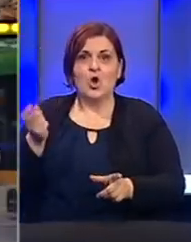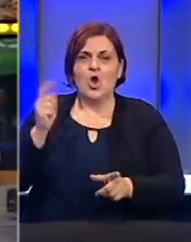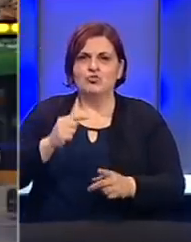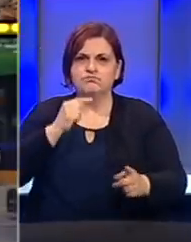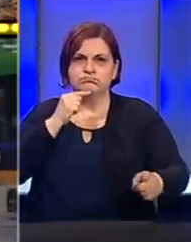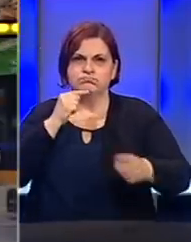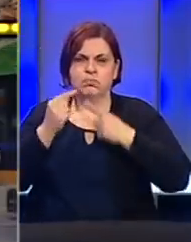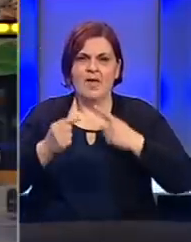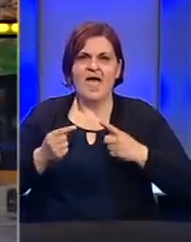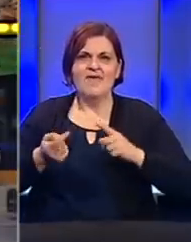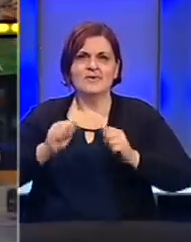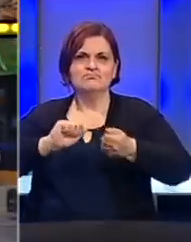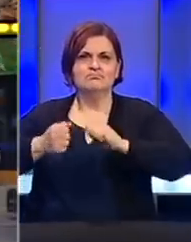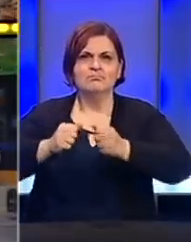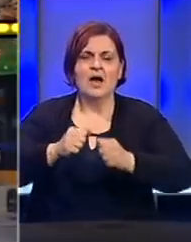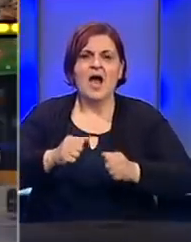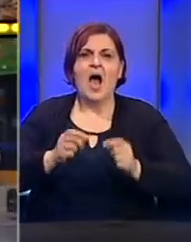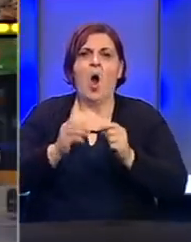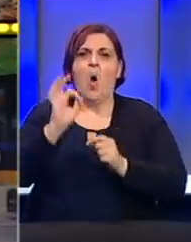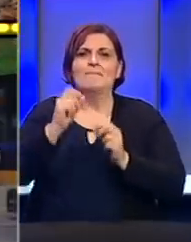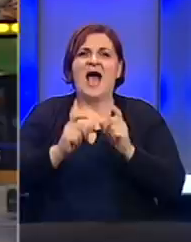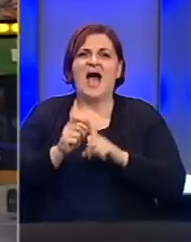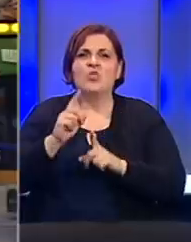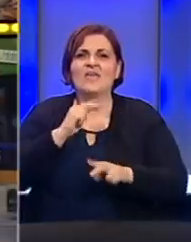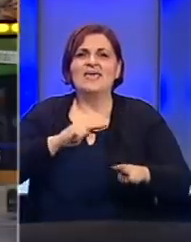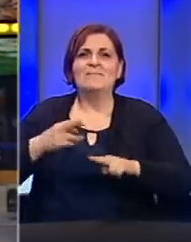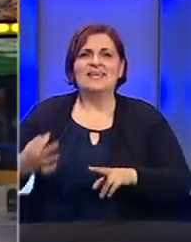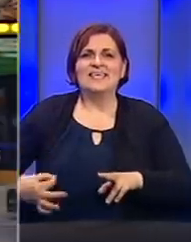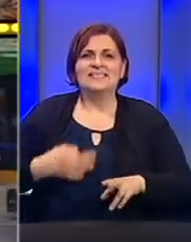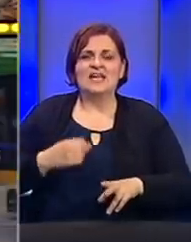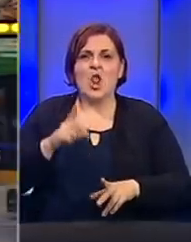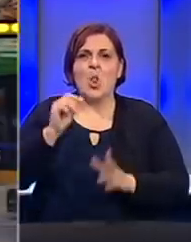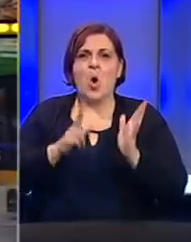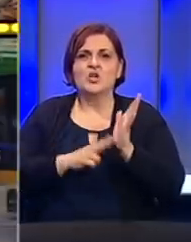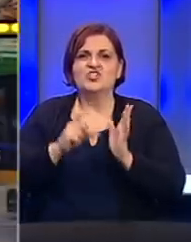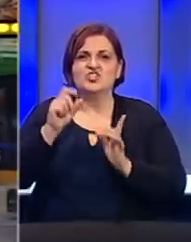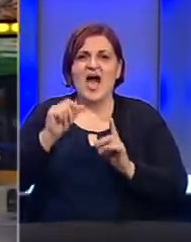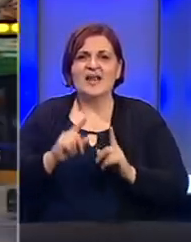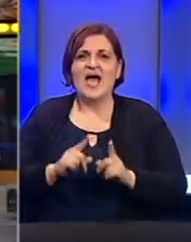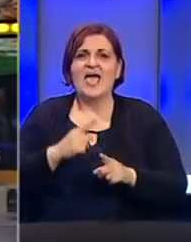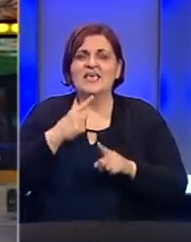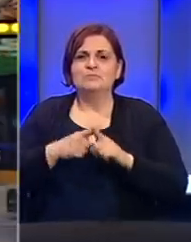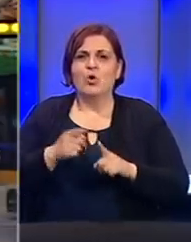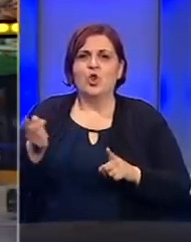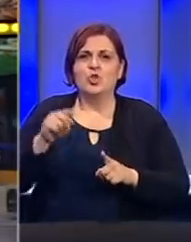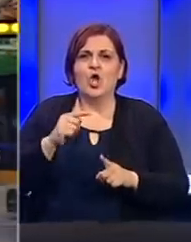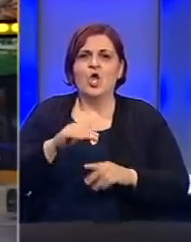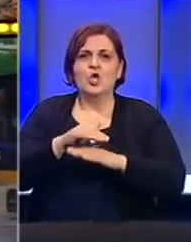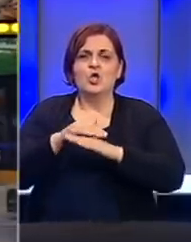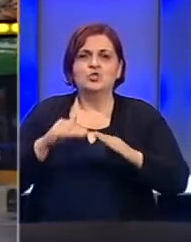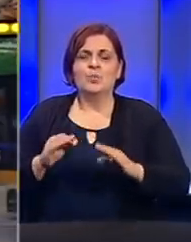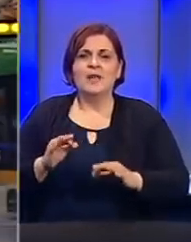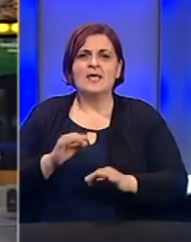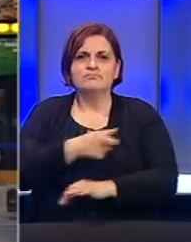Došlo je do verbalnog i tjelesnog obračuna Boška Obradovića i ministra zdravlja Zlatibora Lončara, zbog čega je reagiralo i